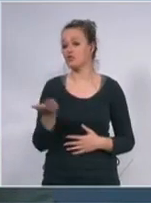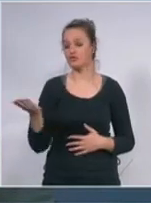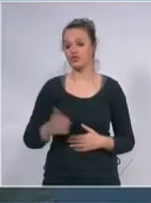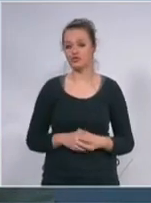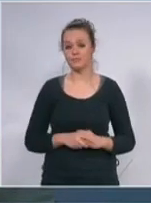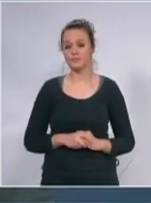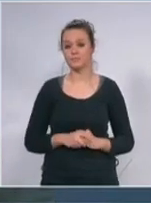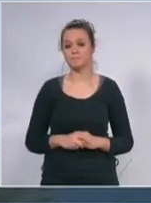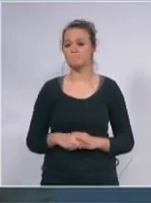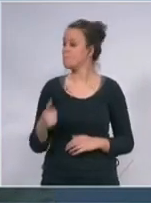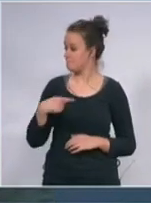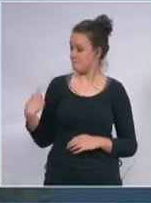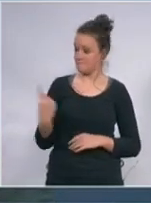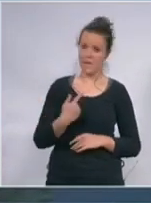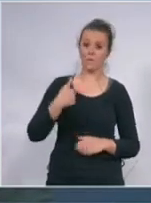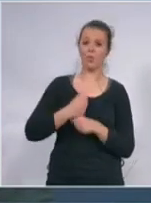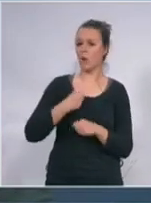mi ćemo svoj posao da uradimo